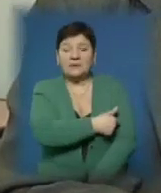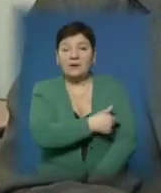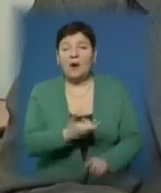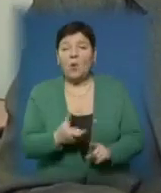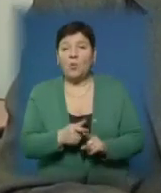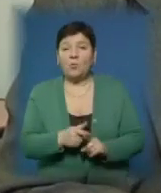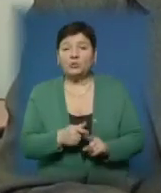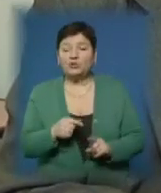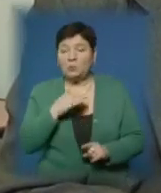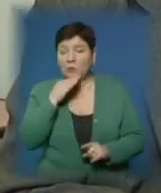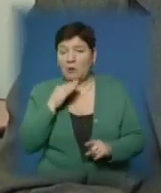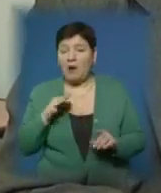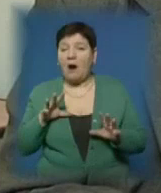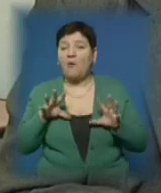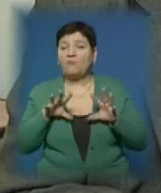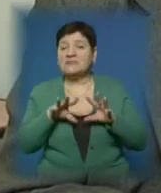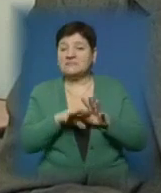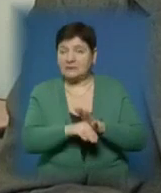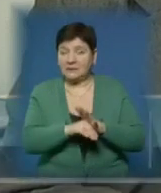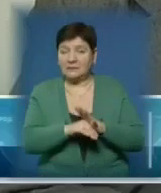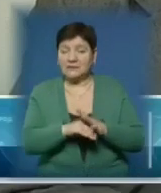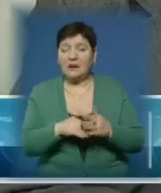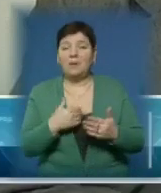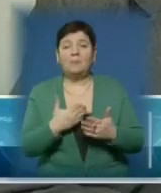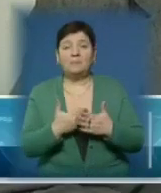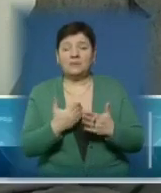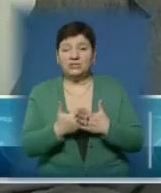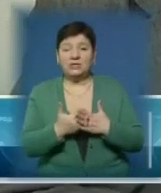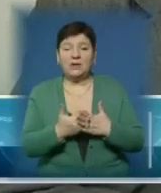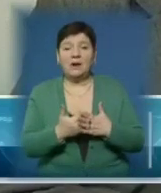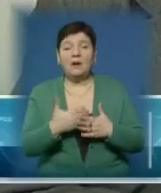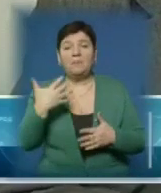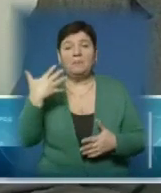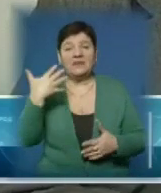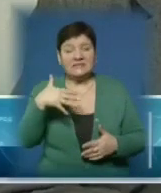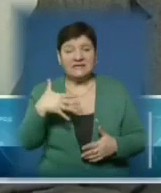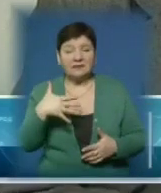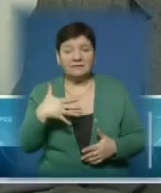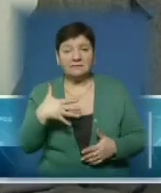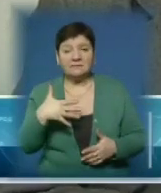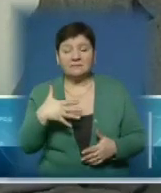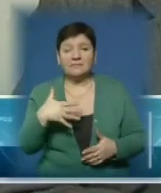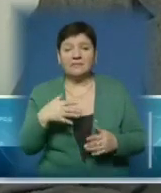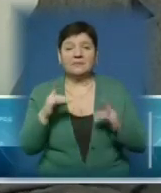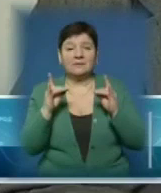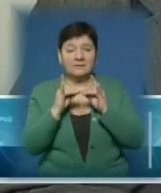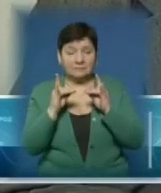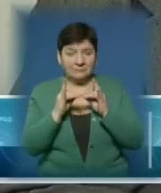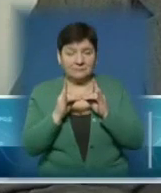малоумістительний. Це з області, там всього, по-моєму, около 50 лежачих місць.